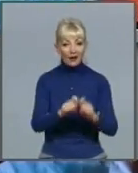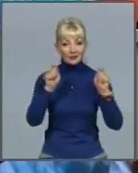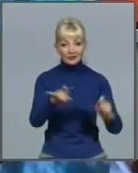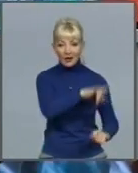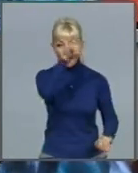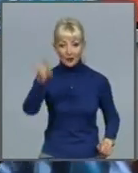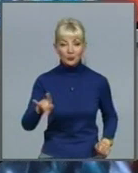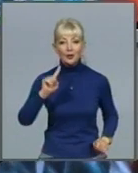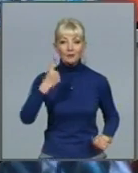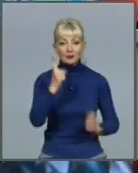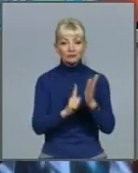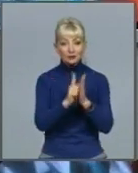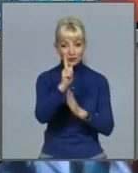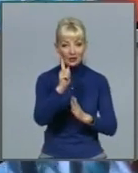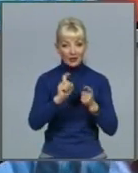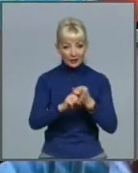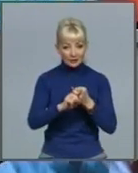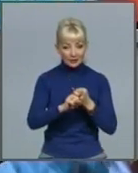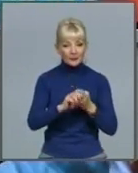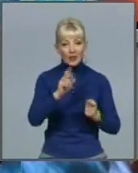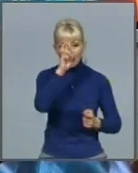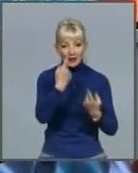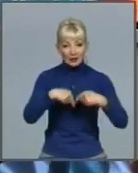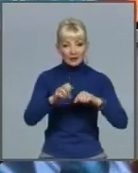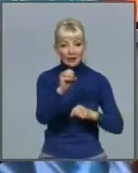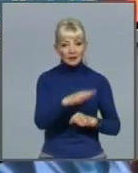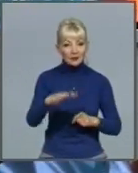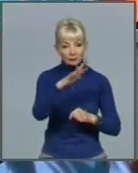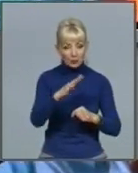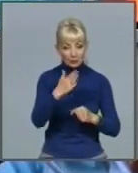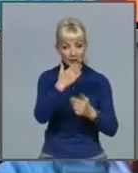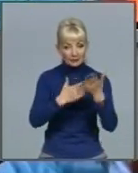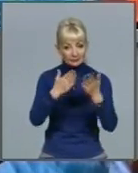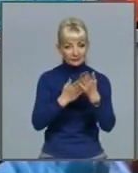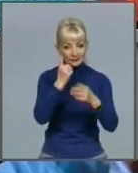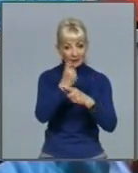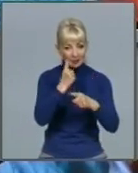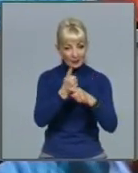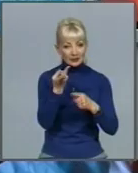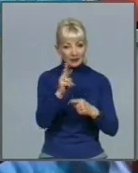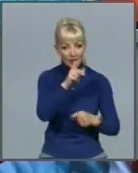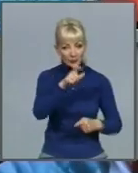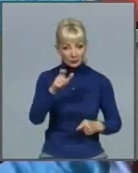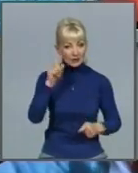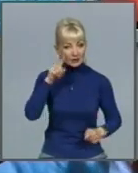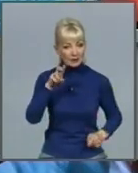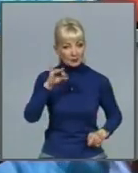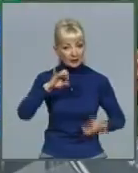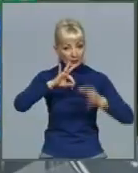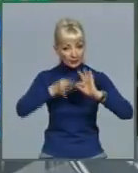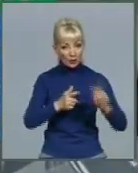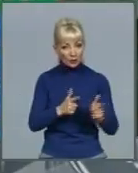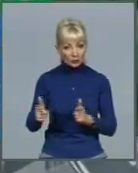карантину. Країни Європи поступово знімають обмеження для відвідувачів. Подробиці знає Юлія Біла і вже готова їх розповісти.